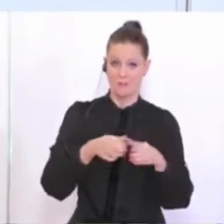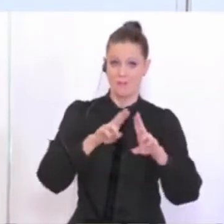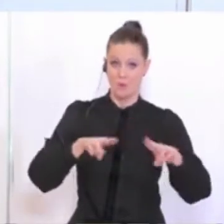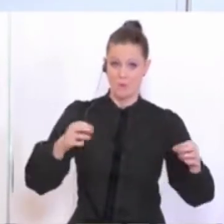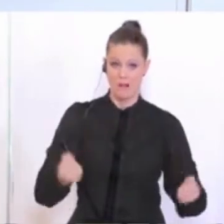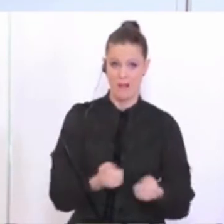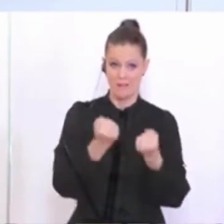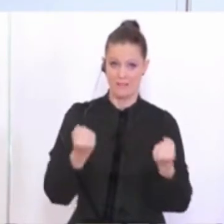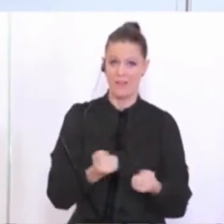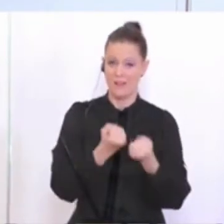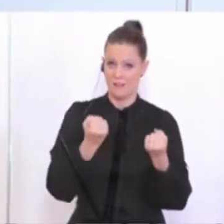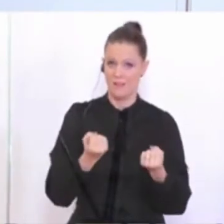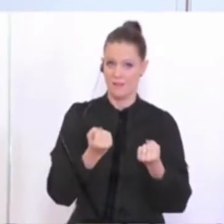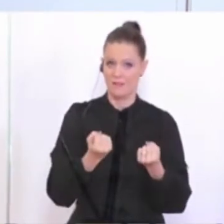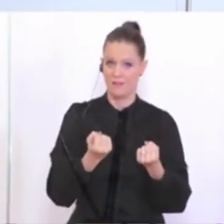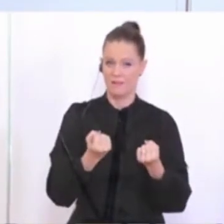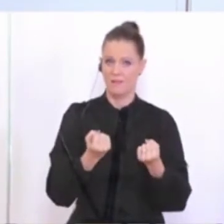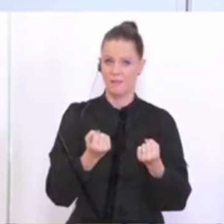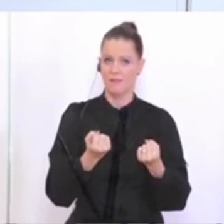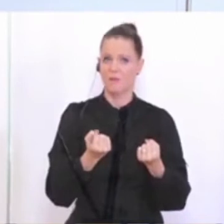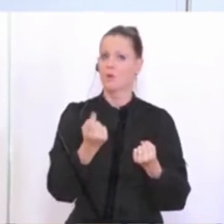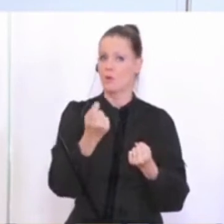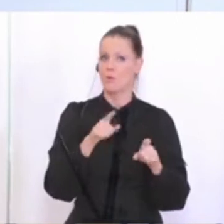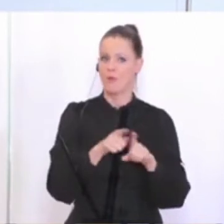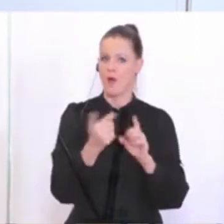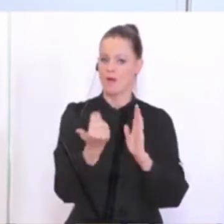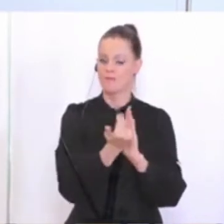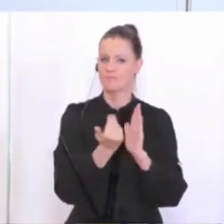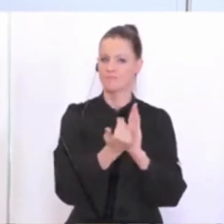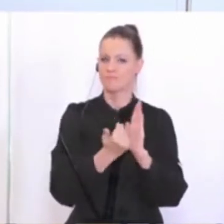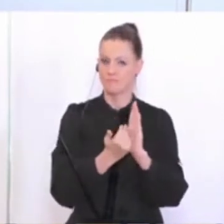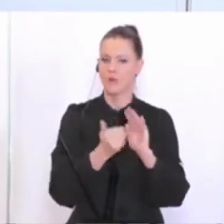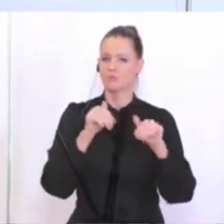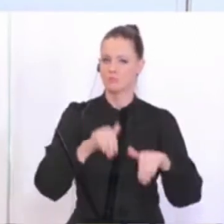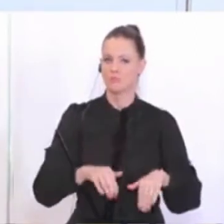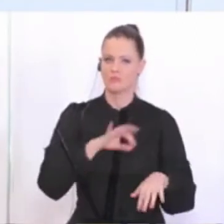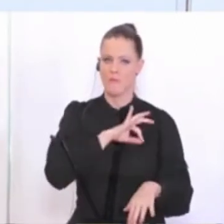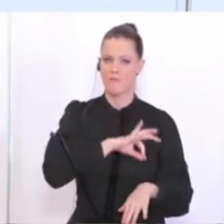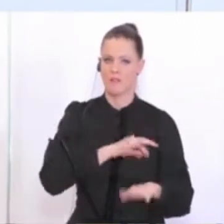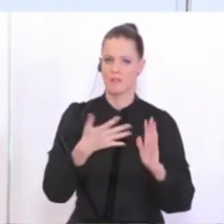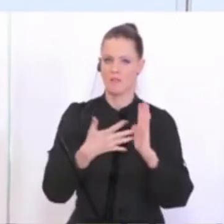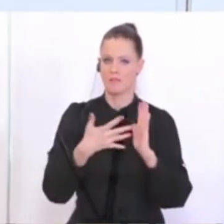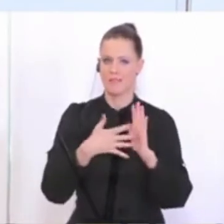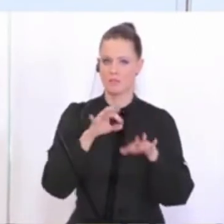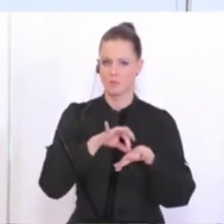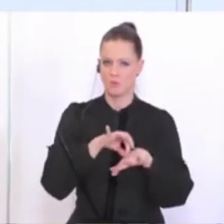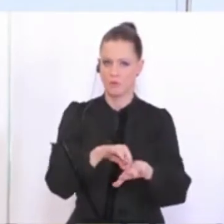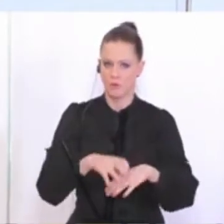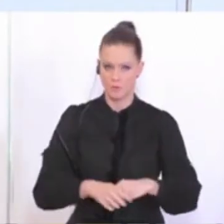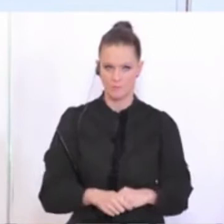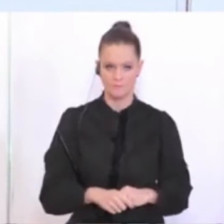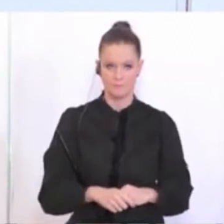wird es auch schon die Vorschreibung zu diesen Tests geben. Ich hatte gesagt, jetzt schon